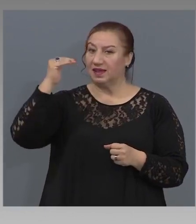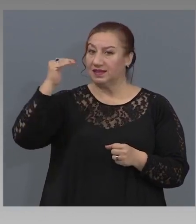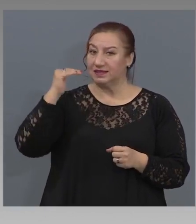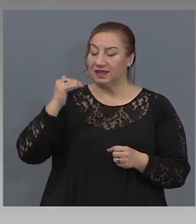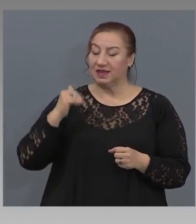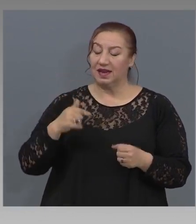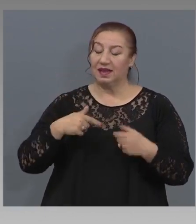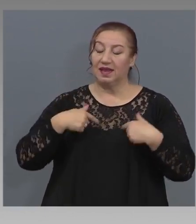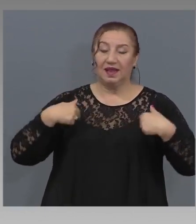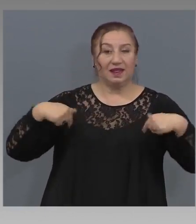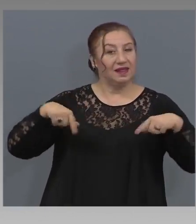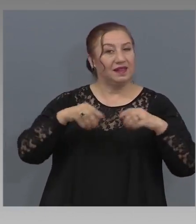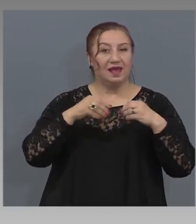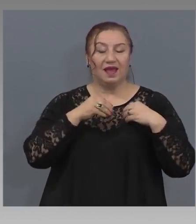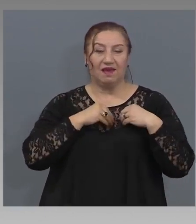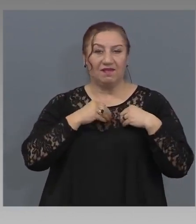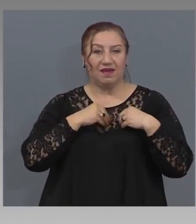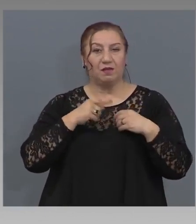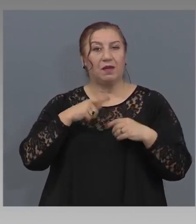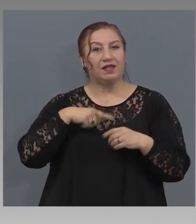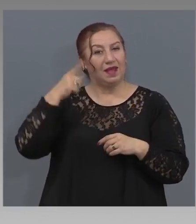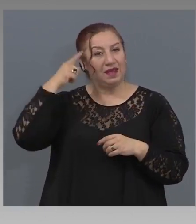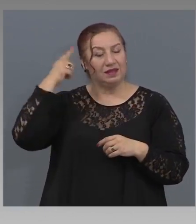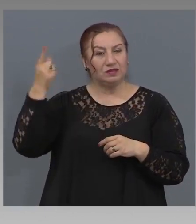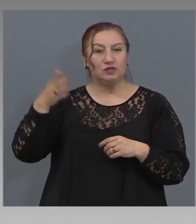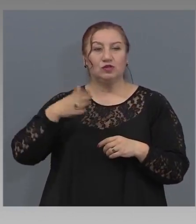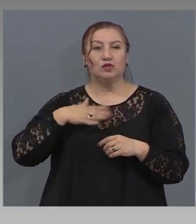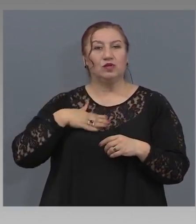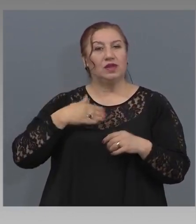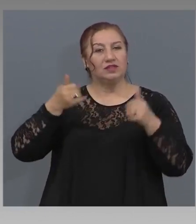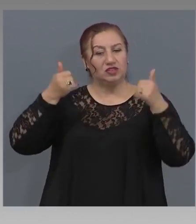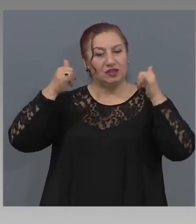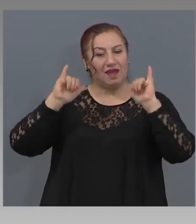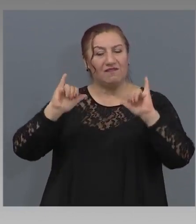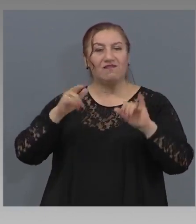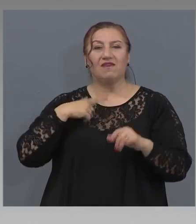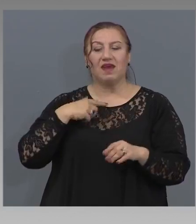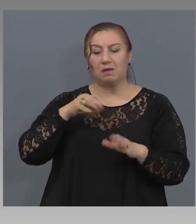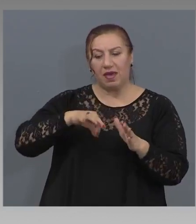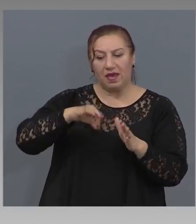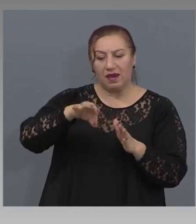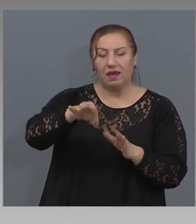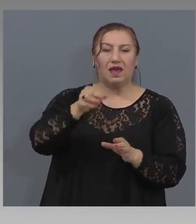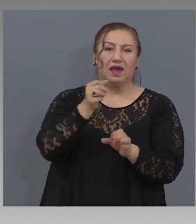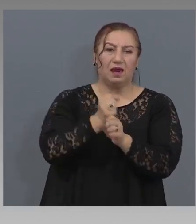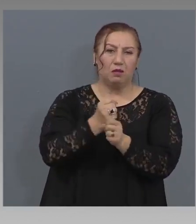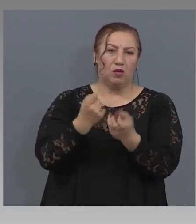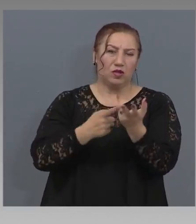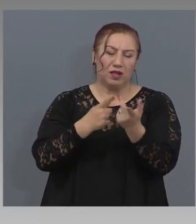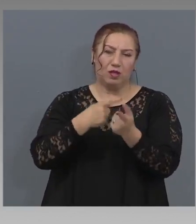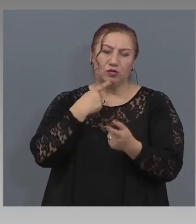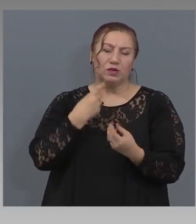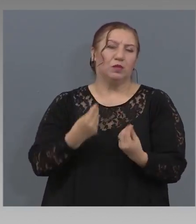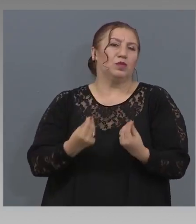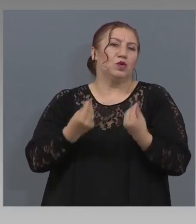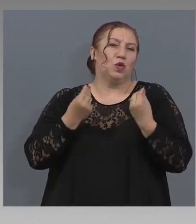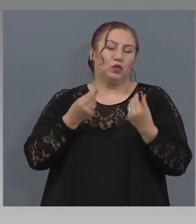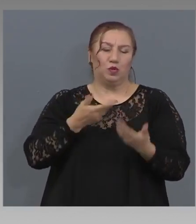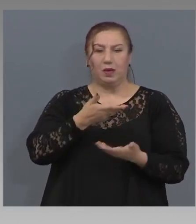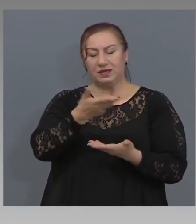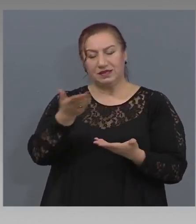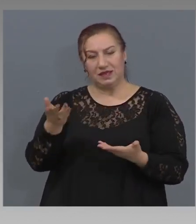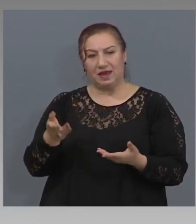защото нашите фермери работят от няколко години много добре с тях. Второ, ние